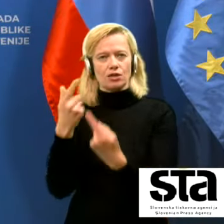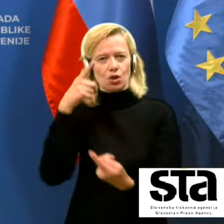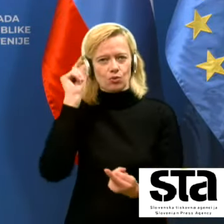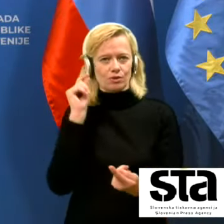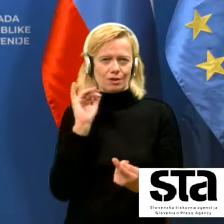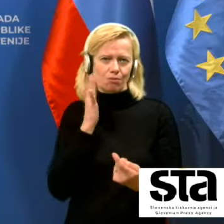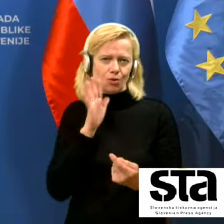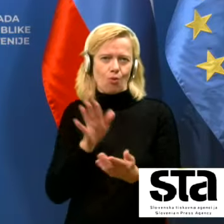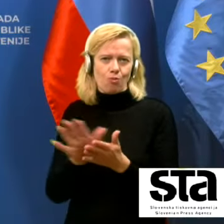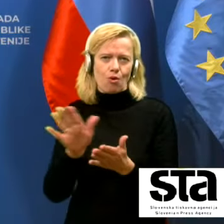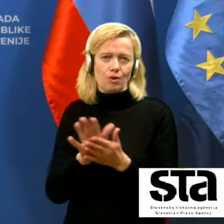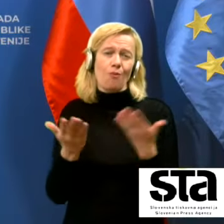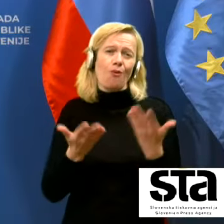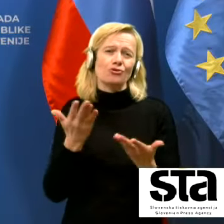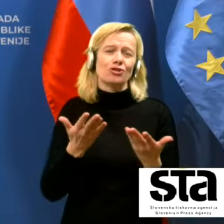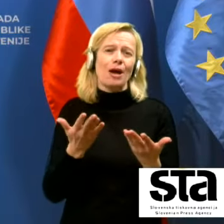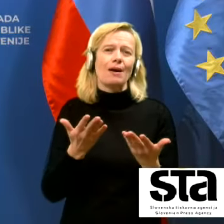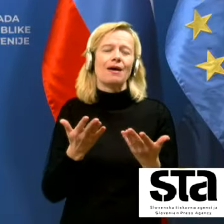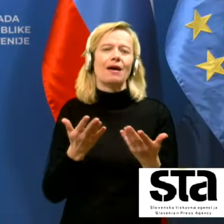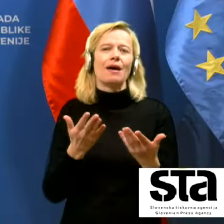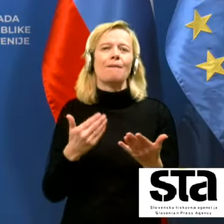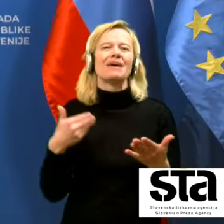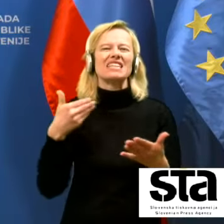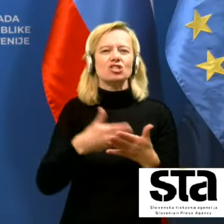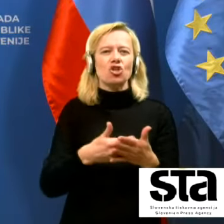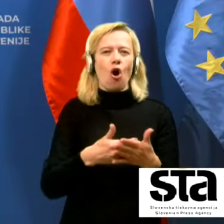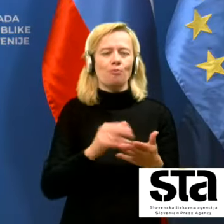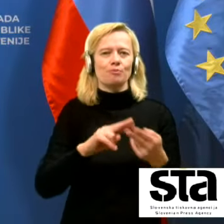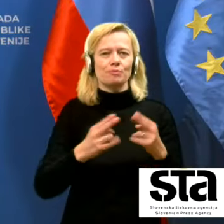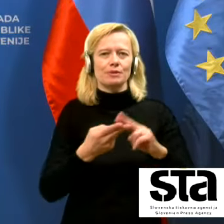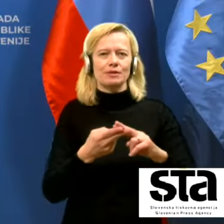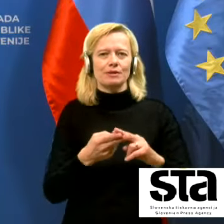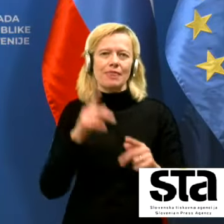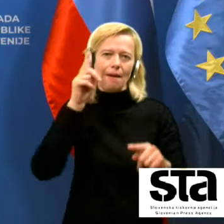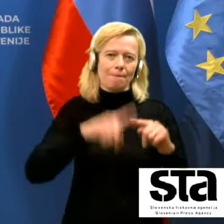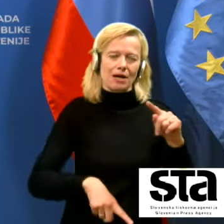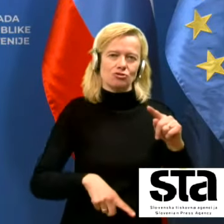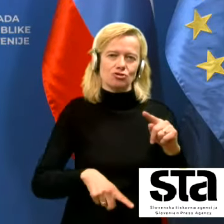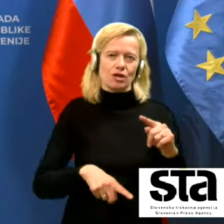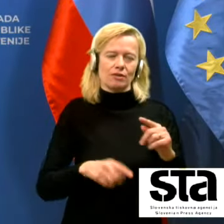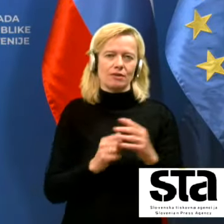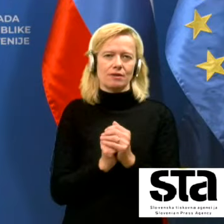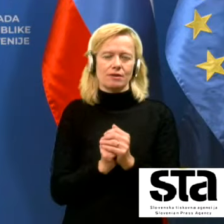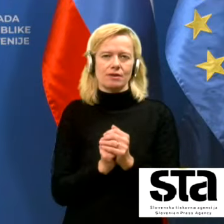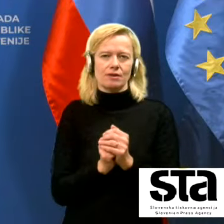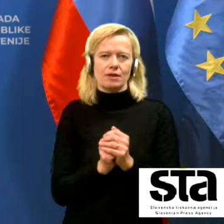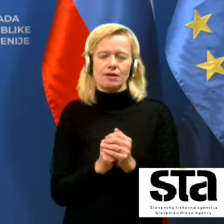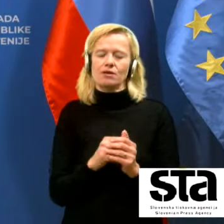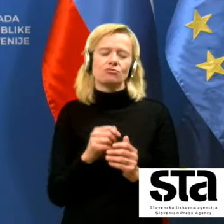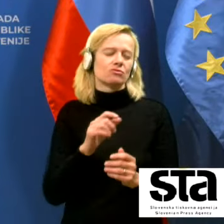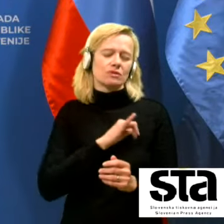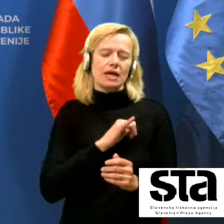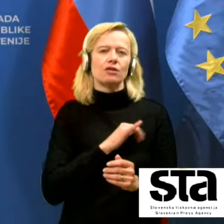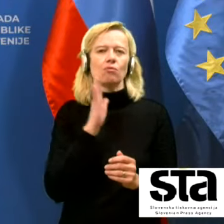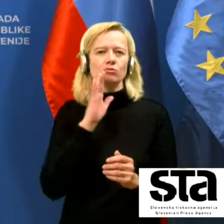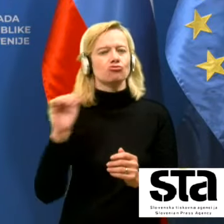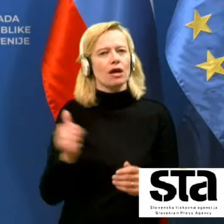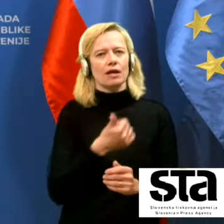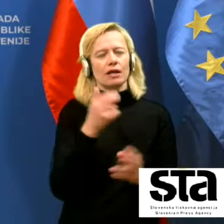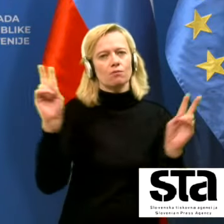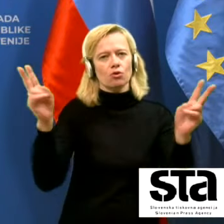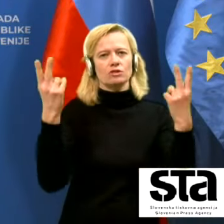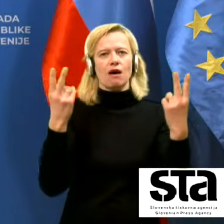Morda je pristop napačen, v nevom sodu o tem. Še enkrat bi pa jaz vseeno pozval, ne glede na dileme, ki se